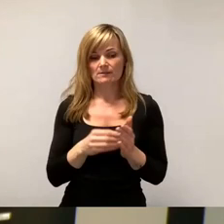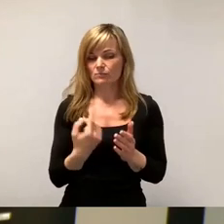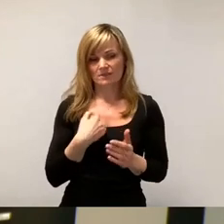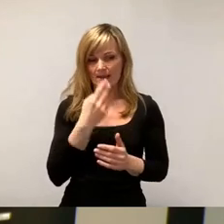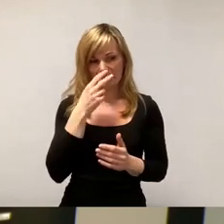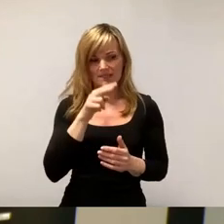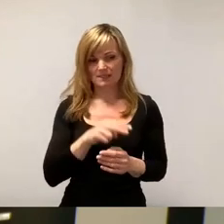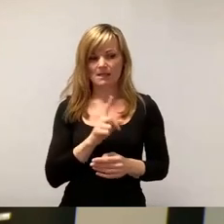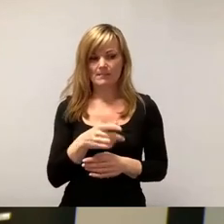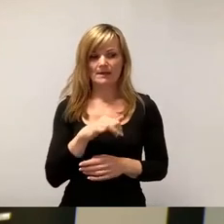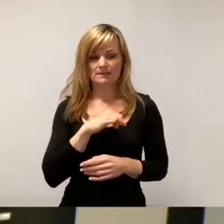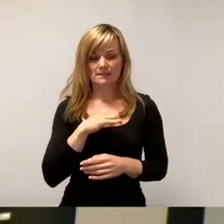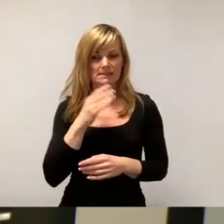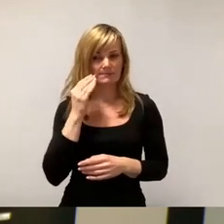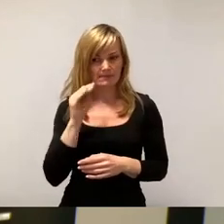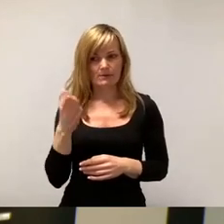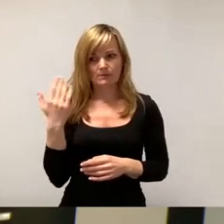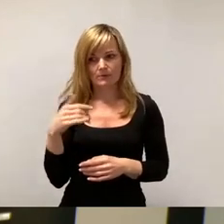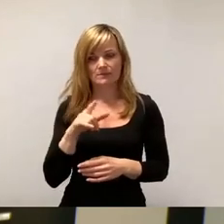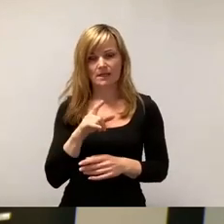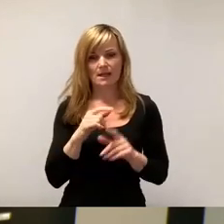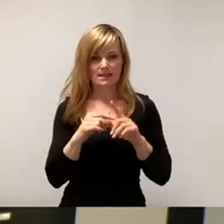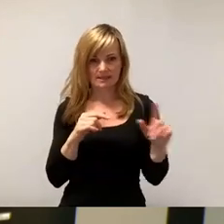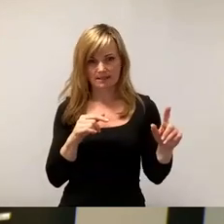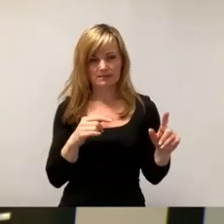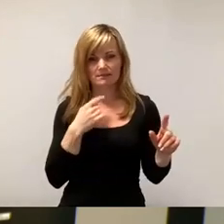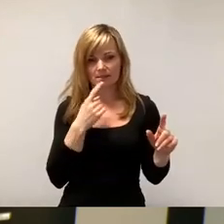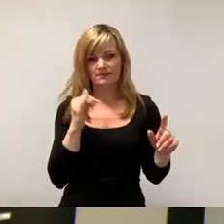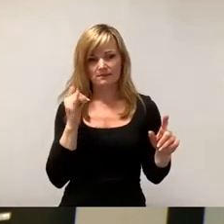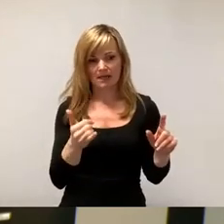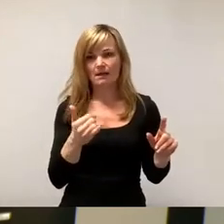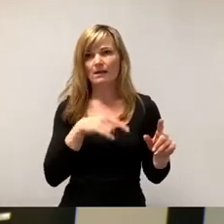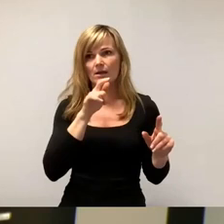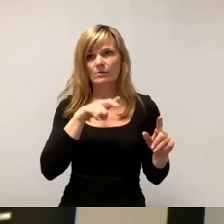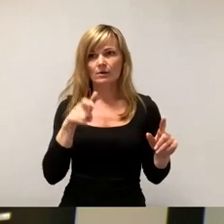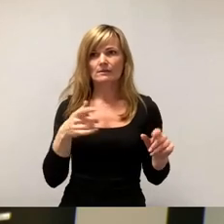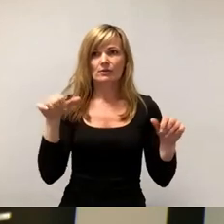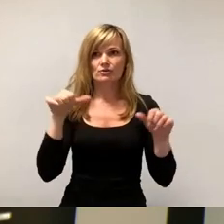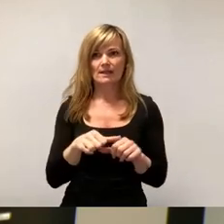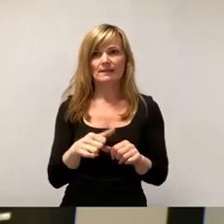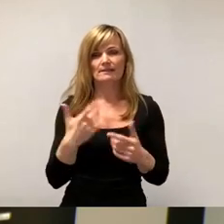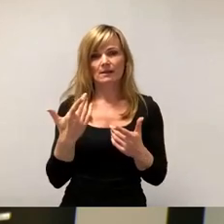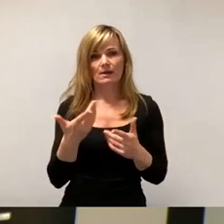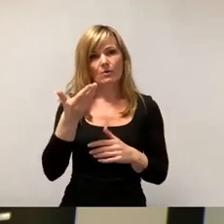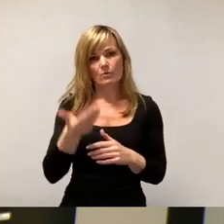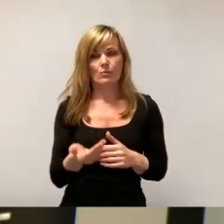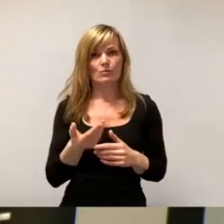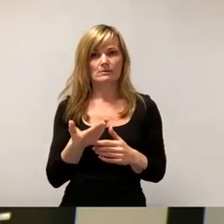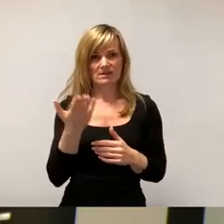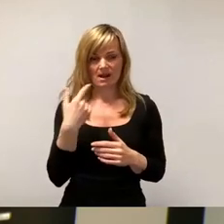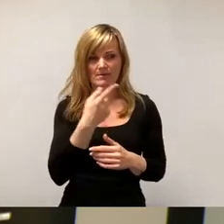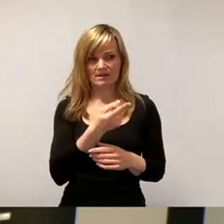interessante Bemerkung von der linken Seite. Ja, die Leute haben ja so ein schlechtes Gehalt gehabt und